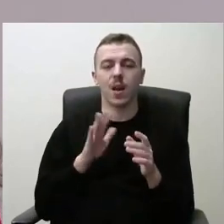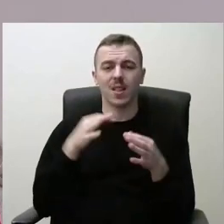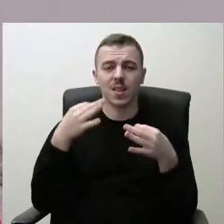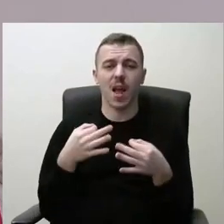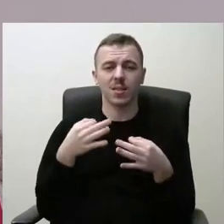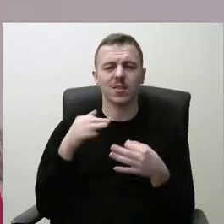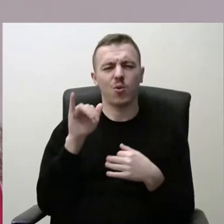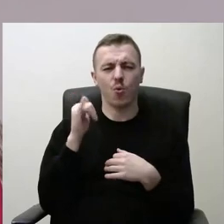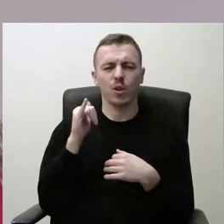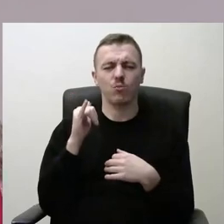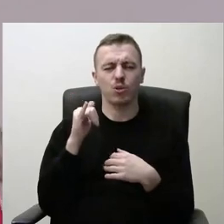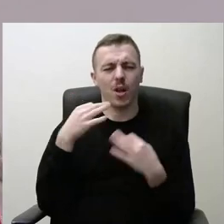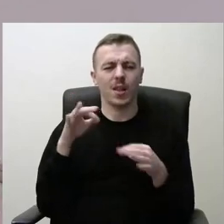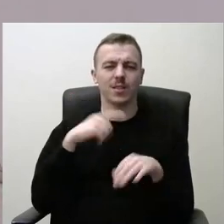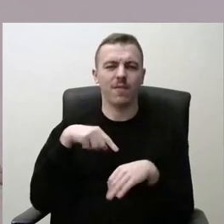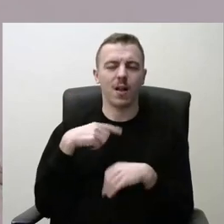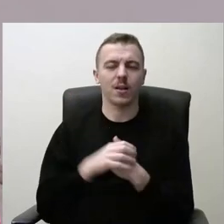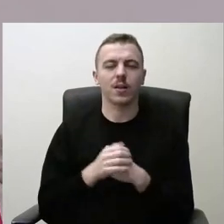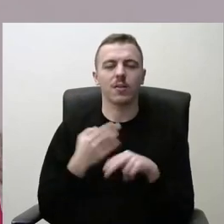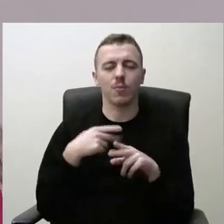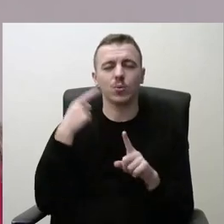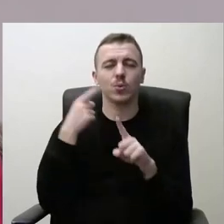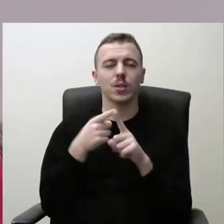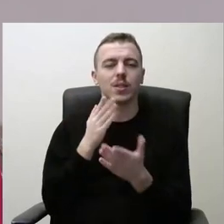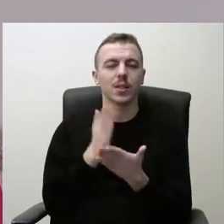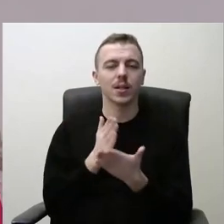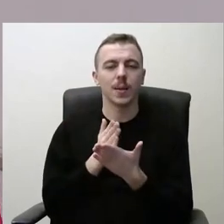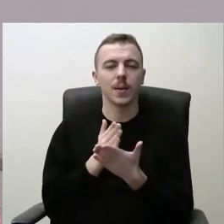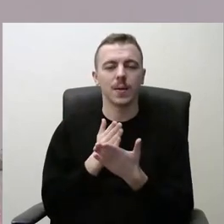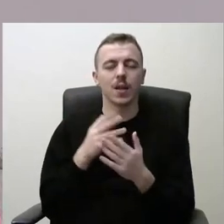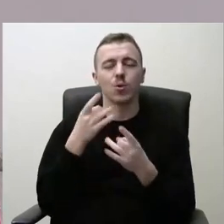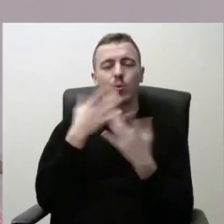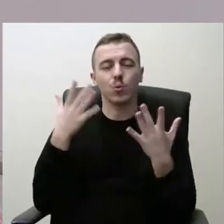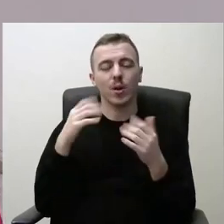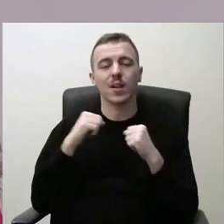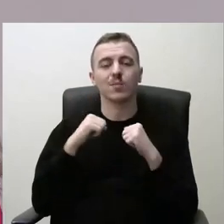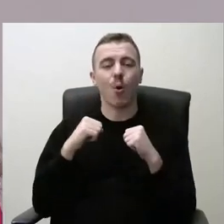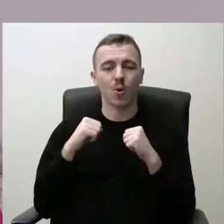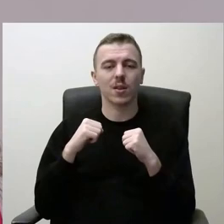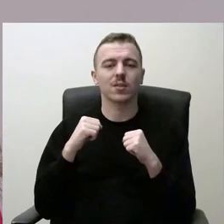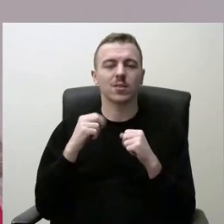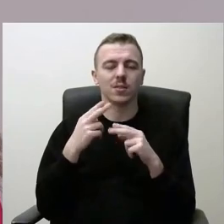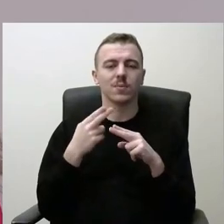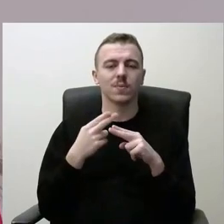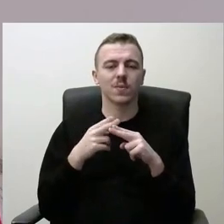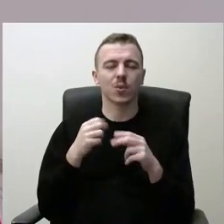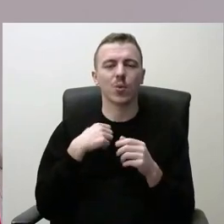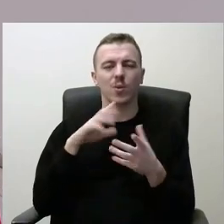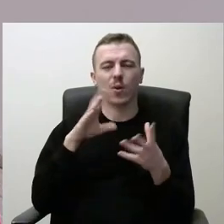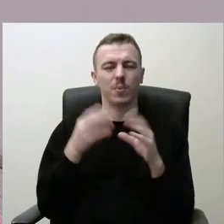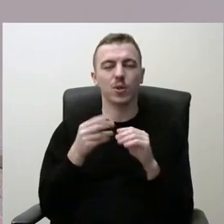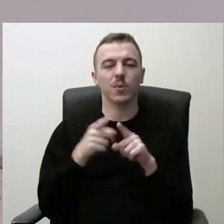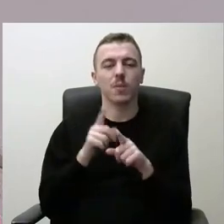kokybišką laisvą laikį. Ir mes sieksime, kad kultūra ir sportas tiesiog turėtų tą tokią apibrėžimą, kad tai